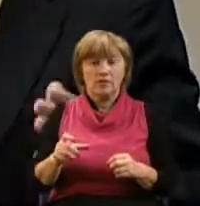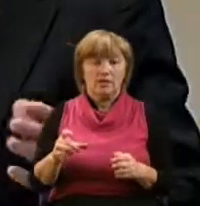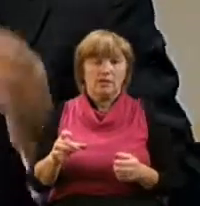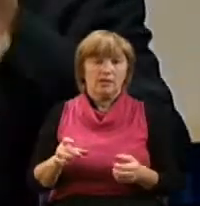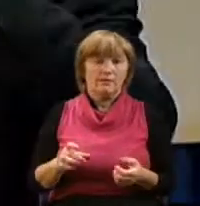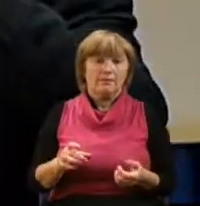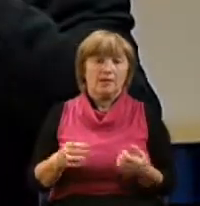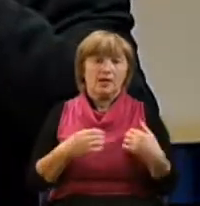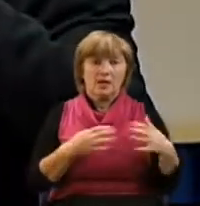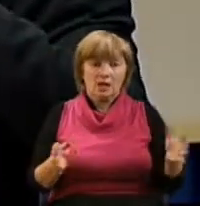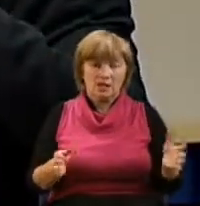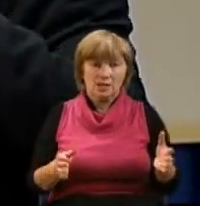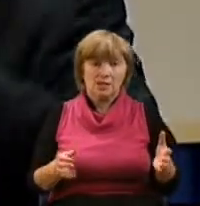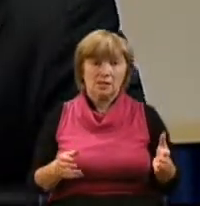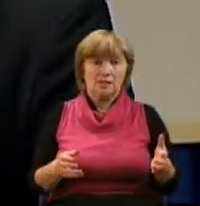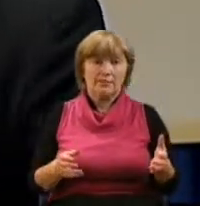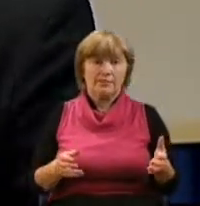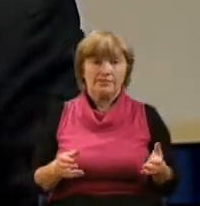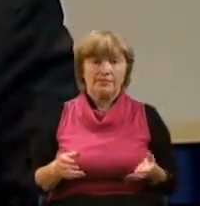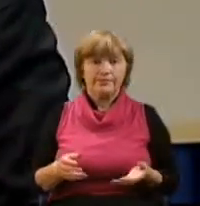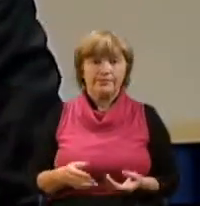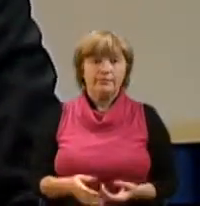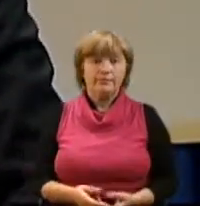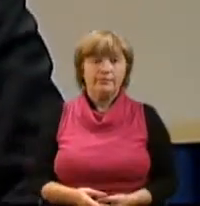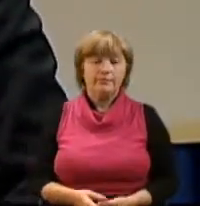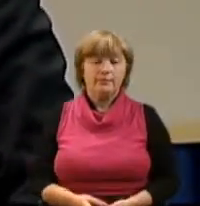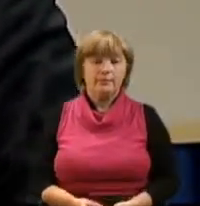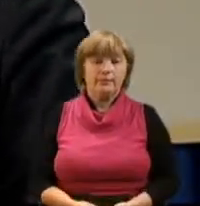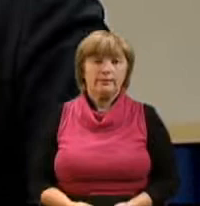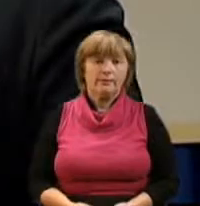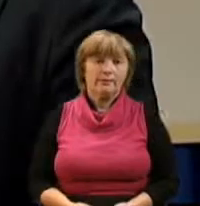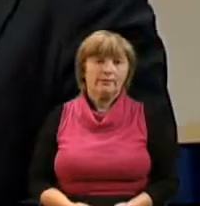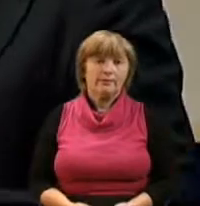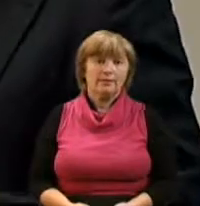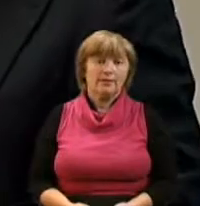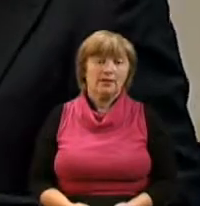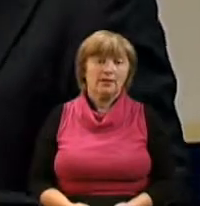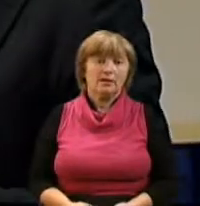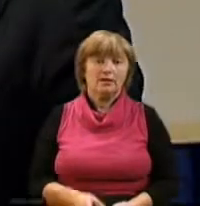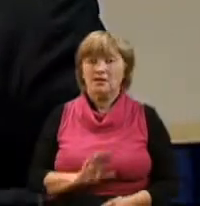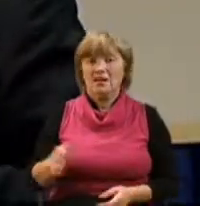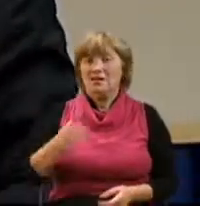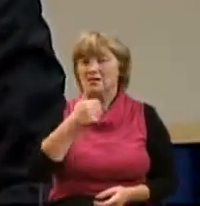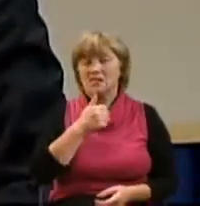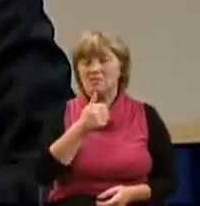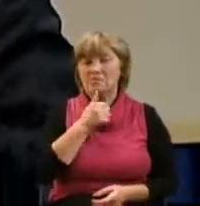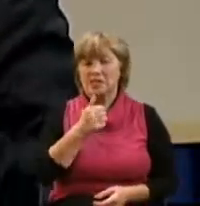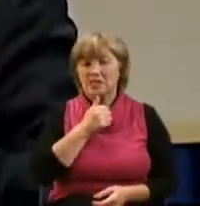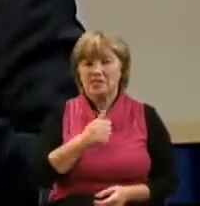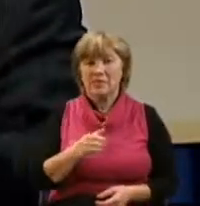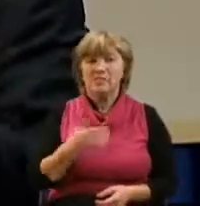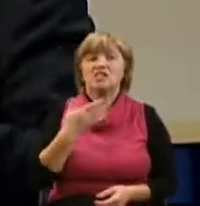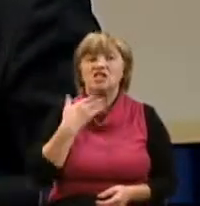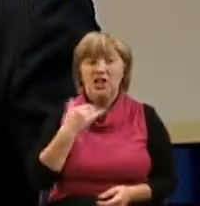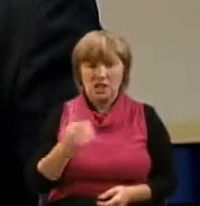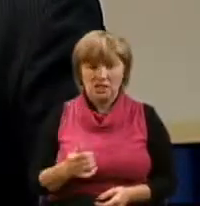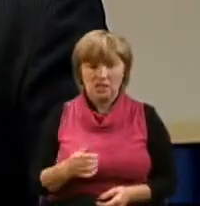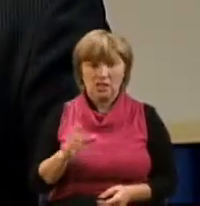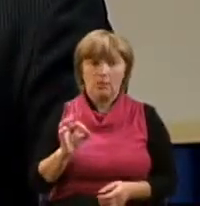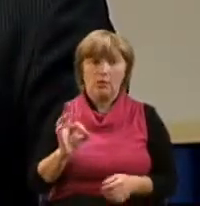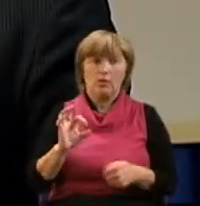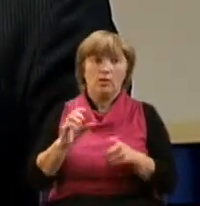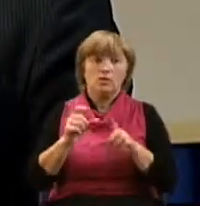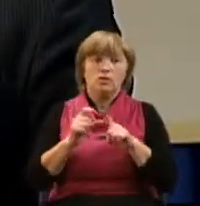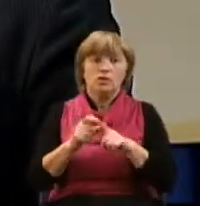христианином, он достаточно не испытывает жажды по